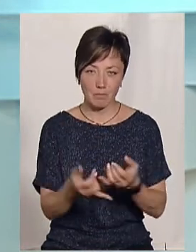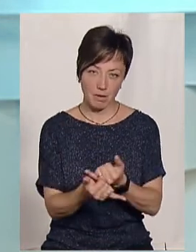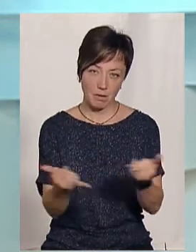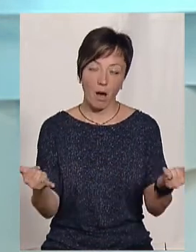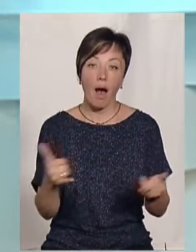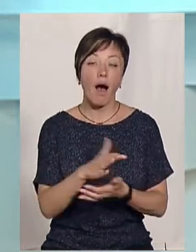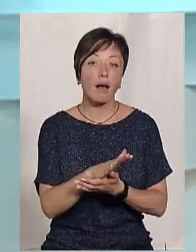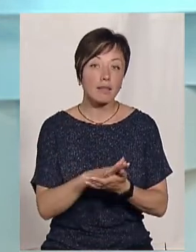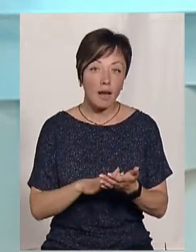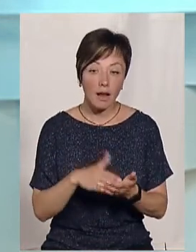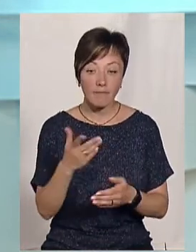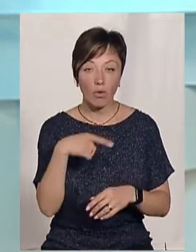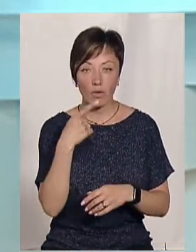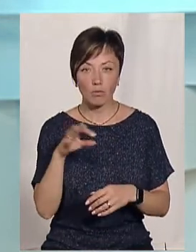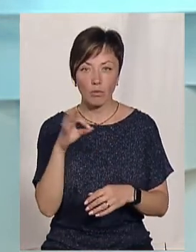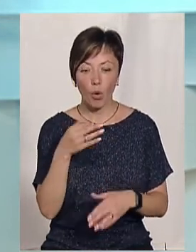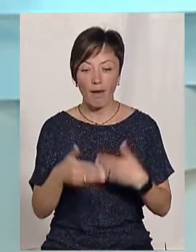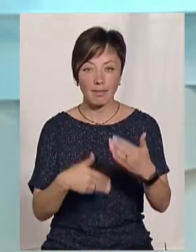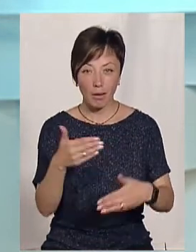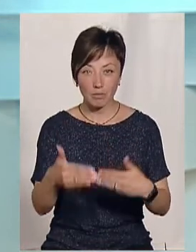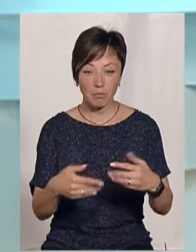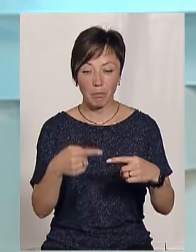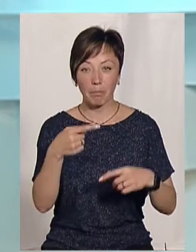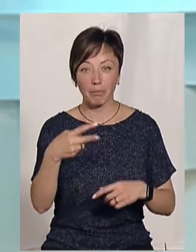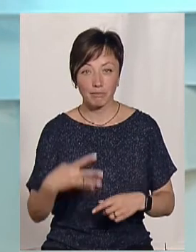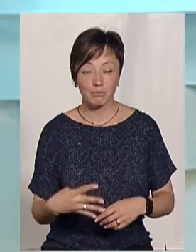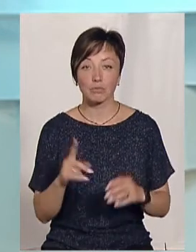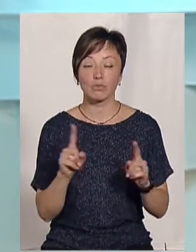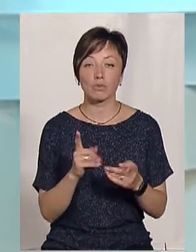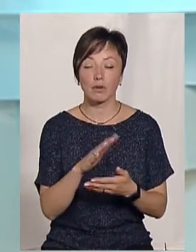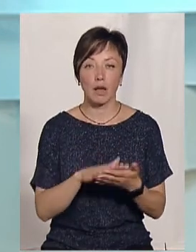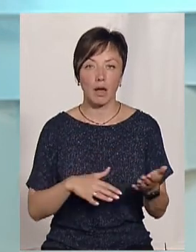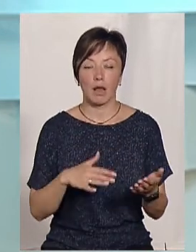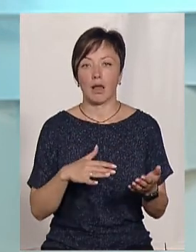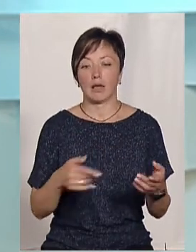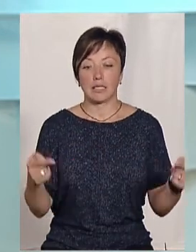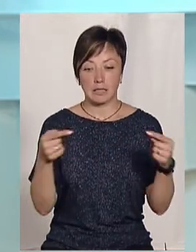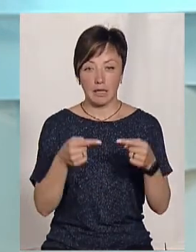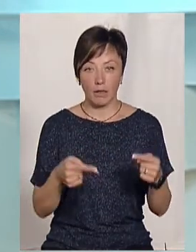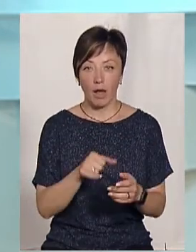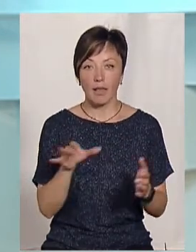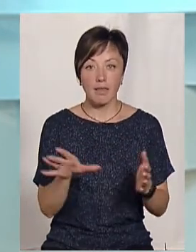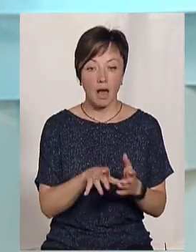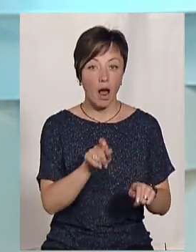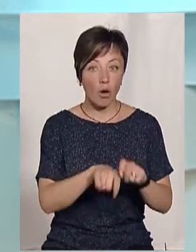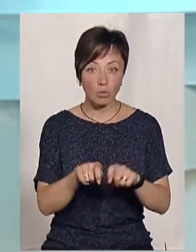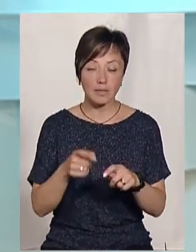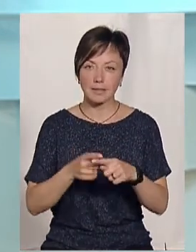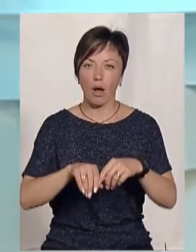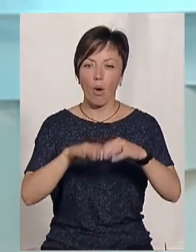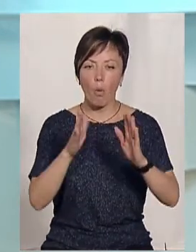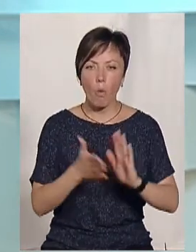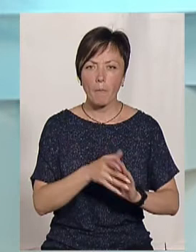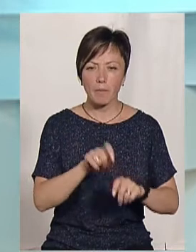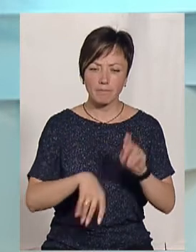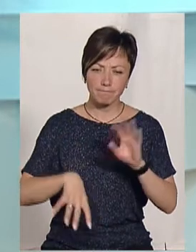Далі ви говорили про черговість. Саме згідно того енергоудиту, а це така комплексна